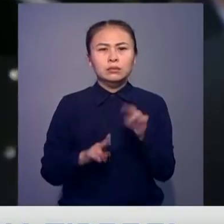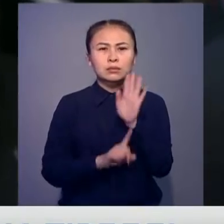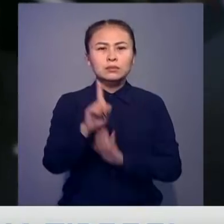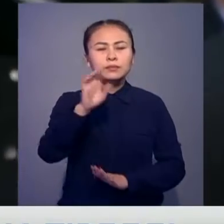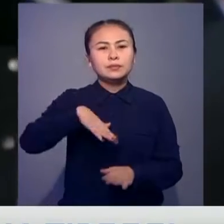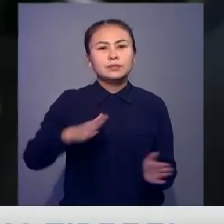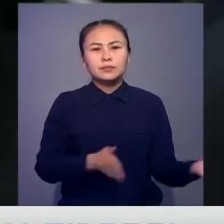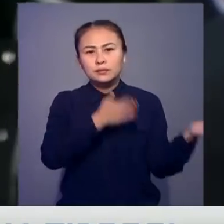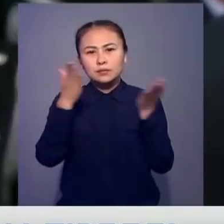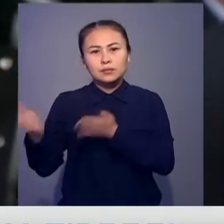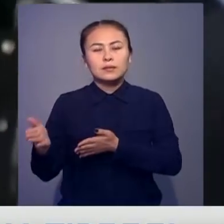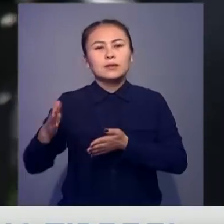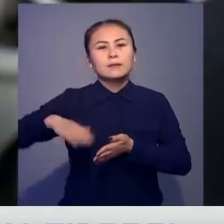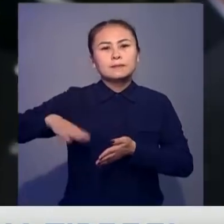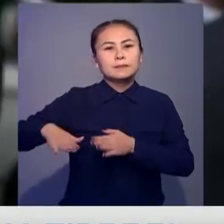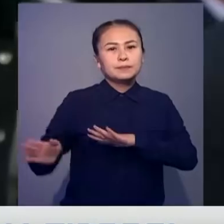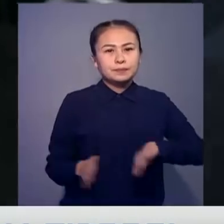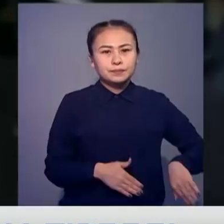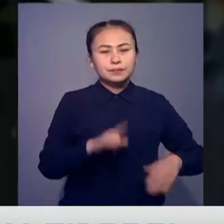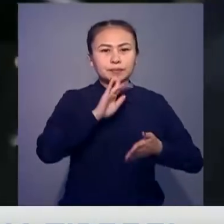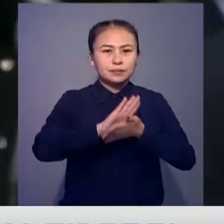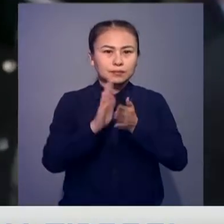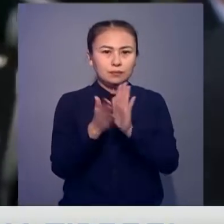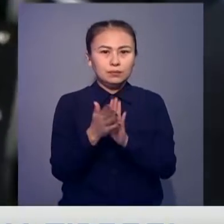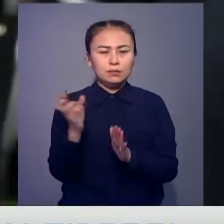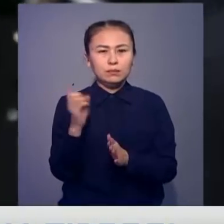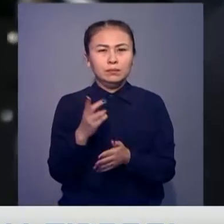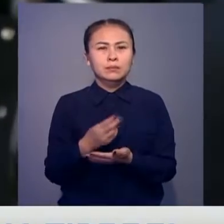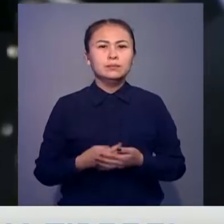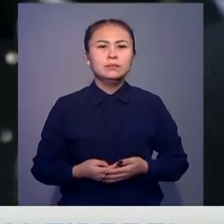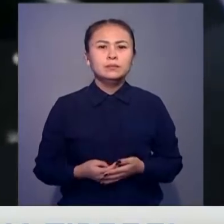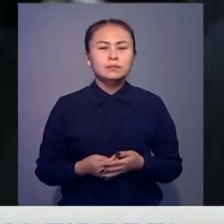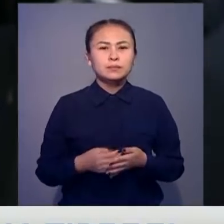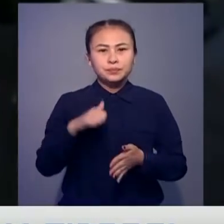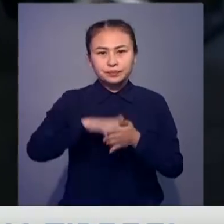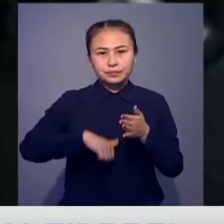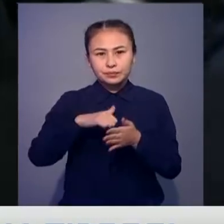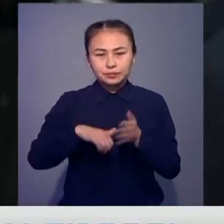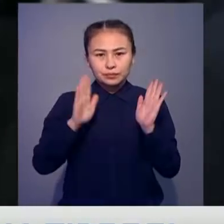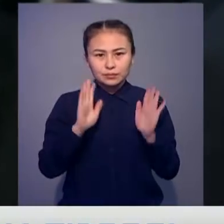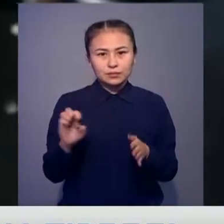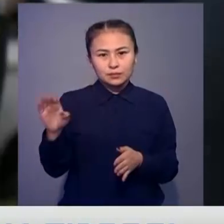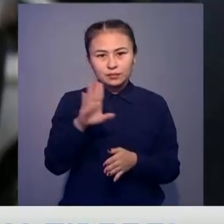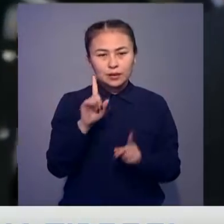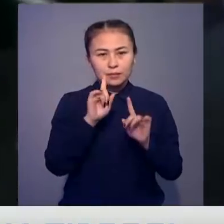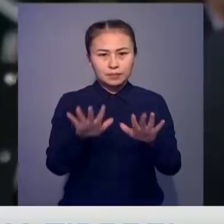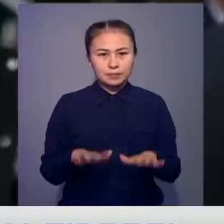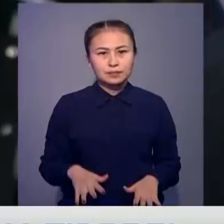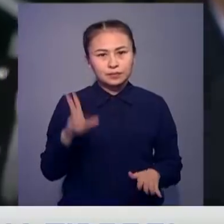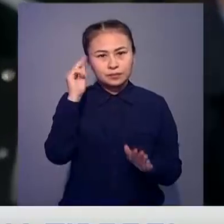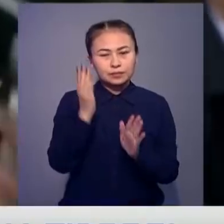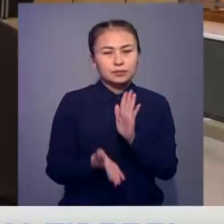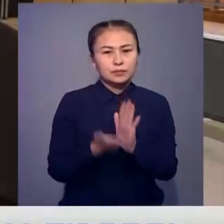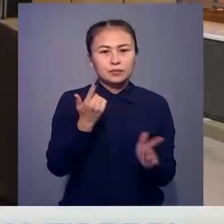кейінге шегер болса, енді бірі одақтан келісімсіз шығу. Егер салмақты себеп болса, Еуропарламент одақтан шығу мерзімін